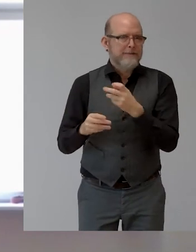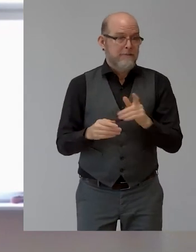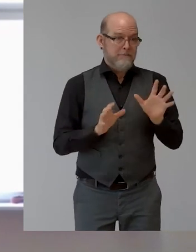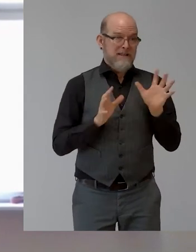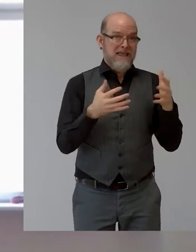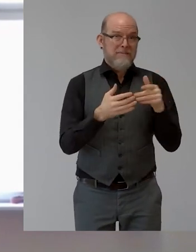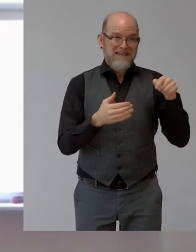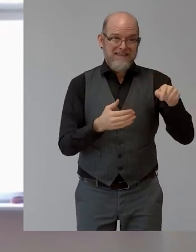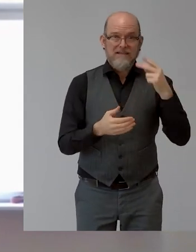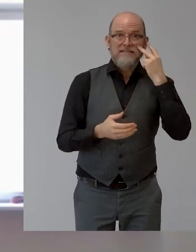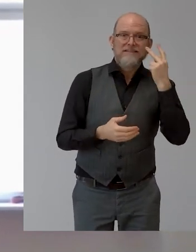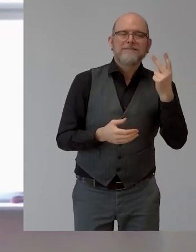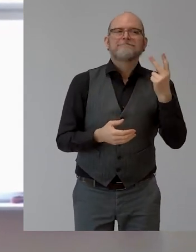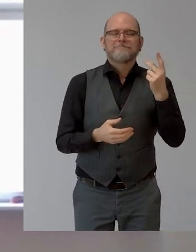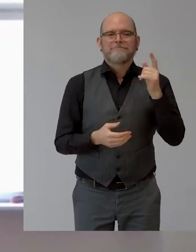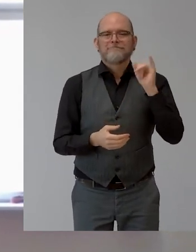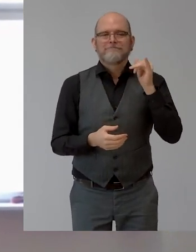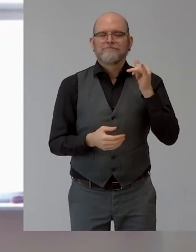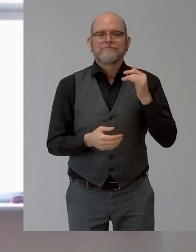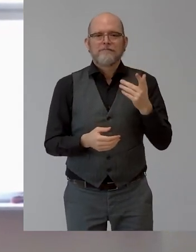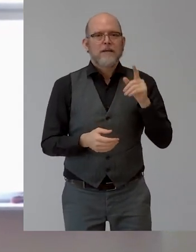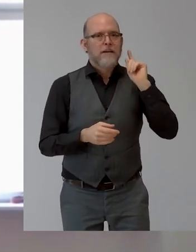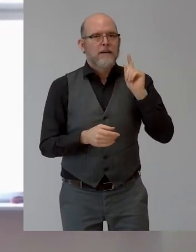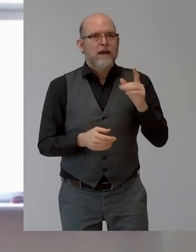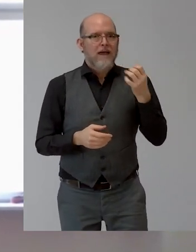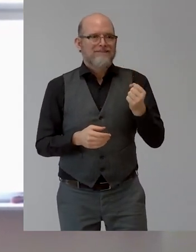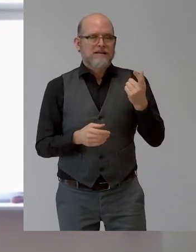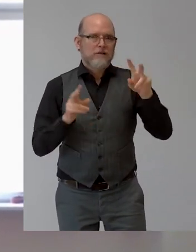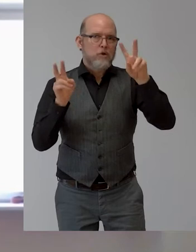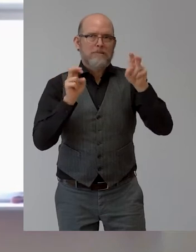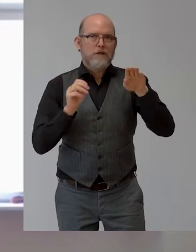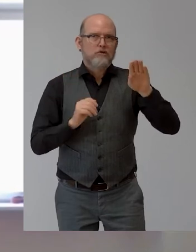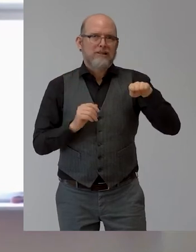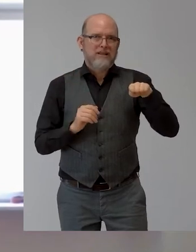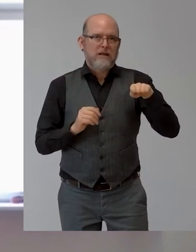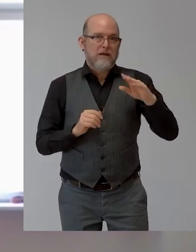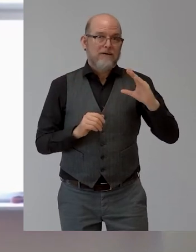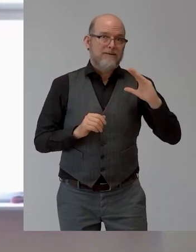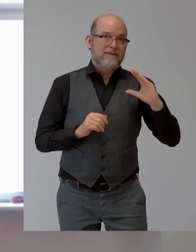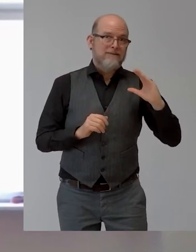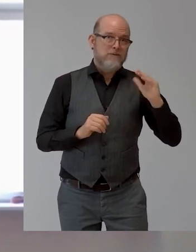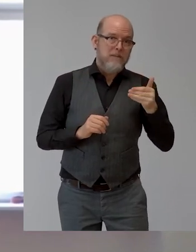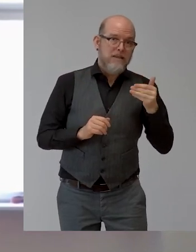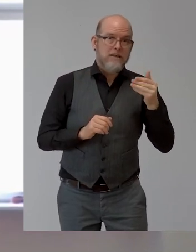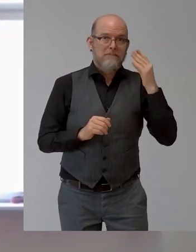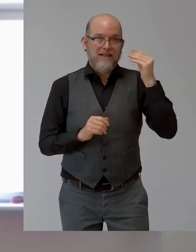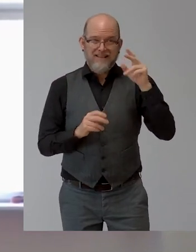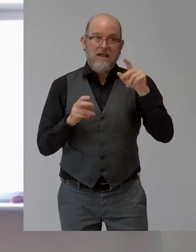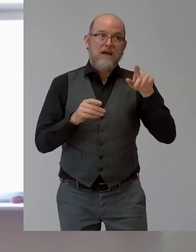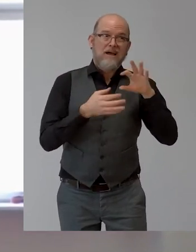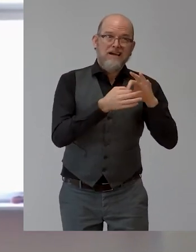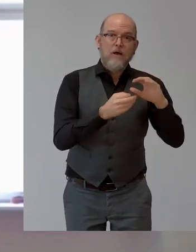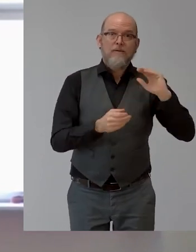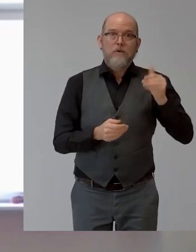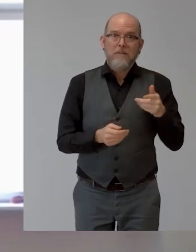ganzen Thema. Es haben vor allem Frauen ihren Job verloren und bei Menschen mit Behinderungen ist das auch nicht anders. Also ich denke mir auch, dass wir